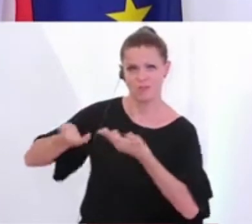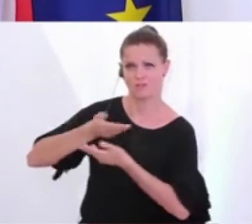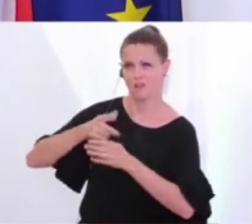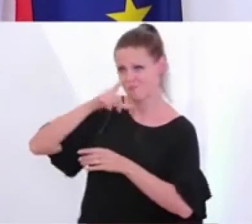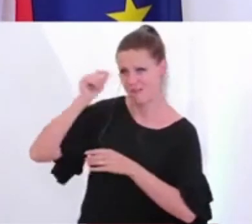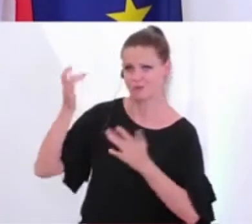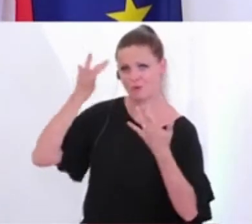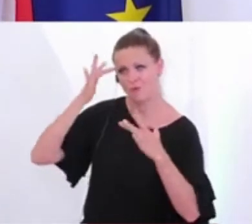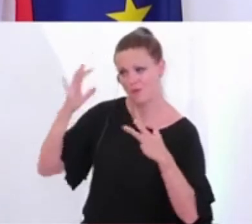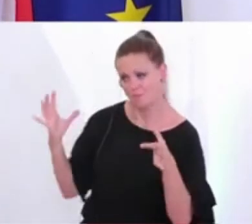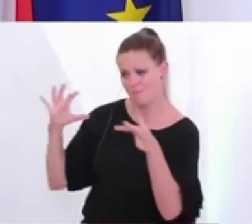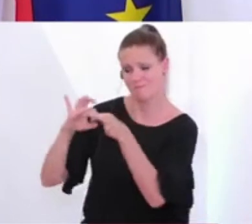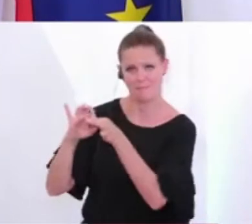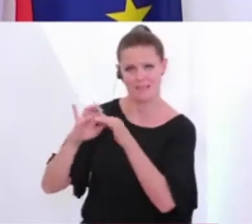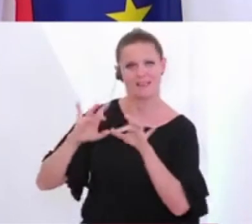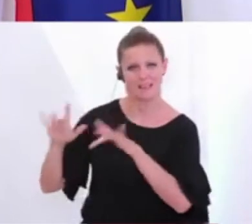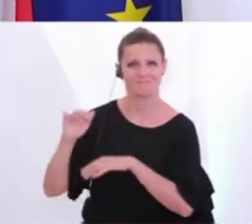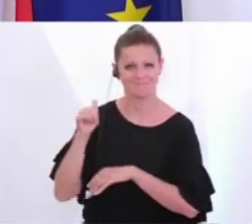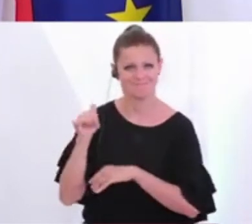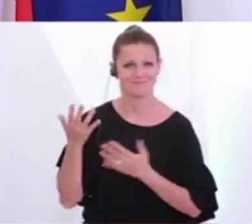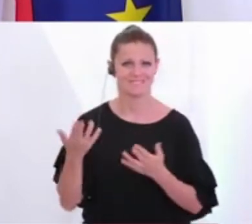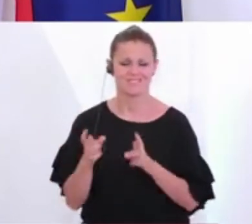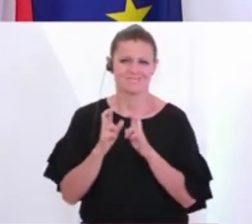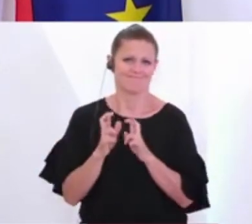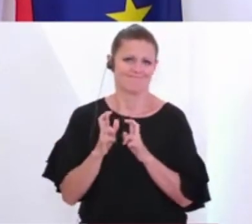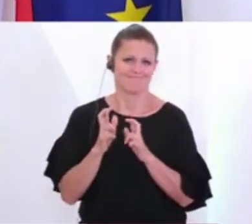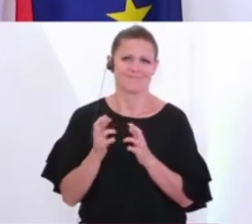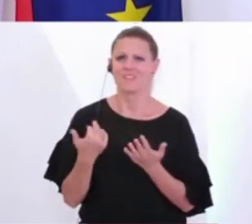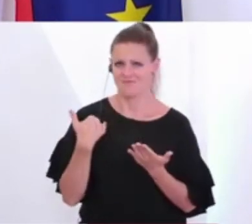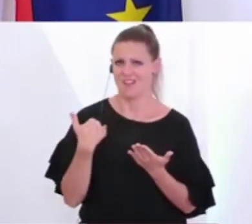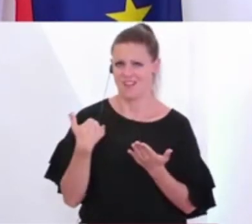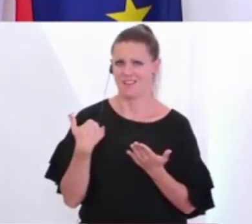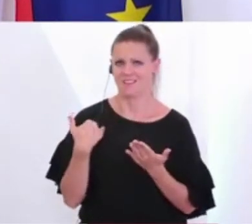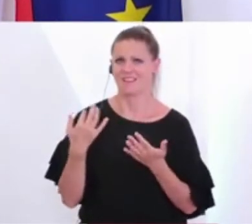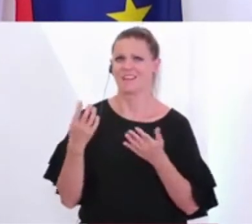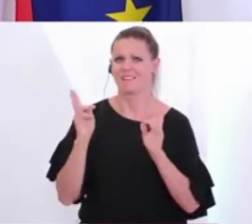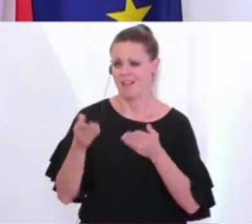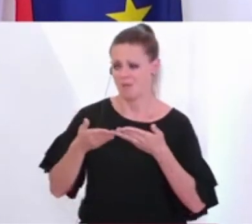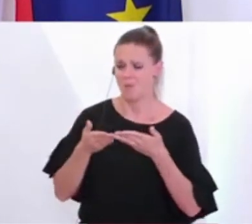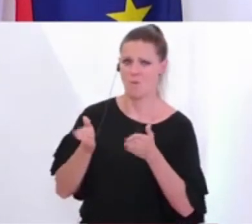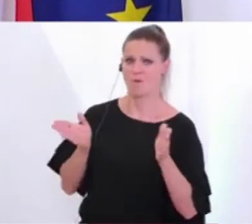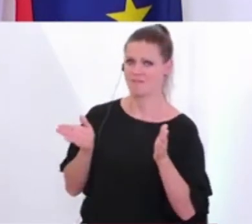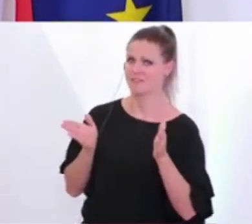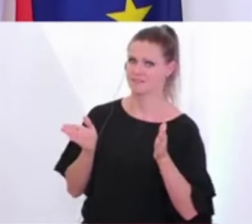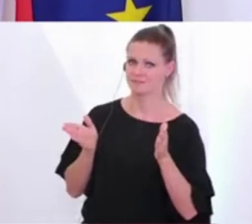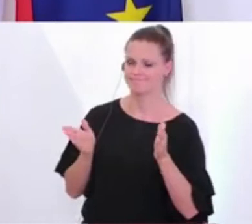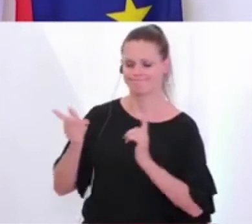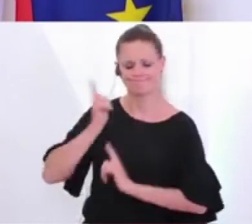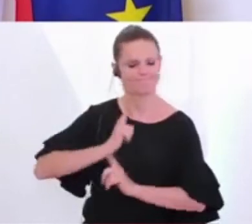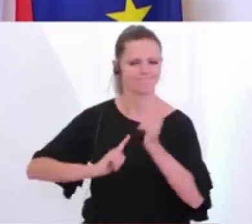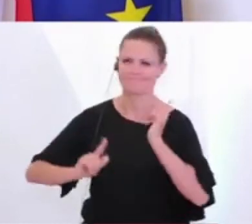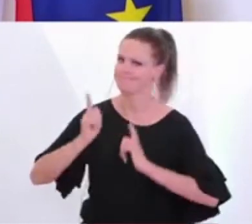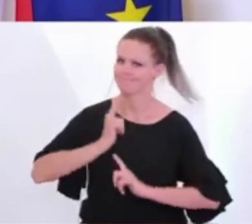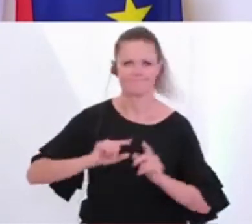menschlich und kulturell verbunden sind. Und wir hätten gehofft, dass wir hier Öffnungsschritte setzen können. Das ist leider